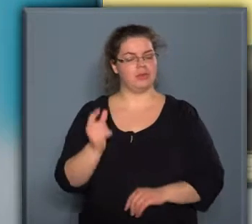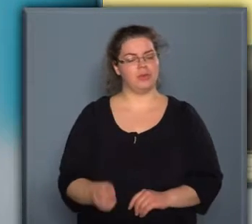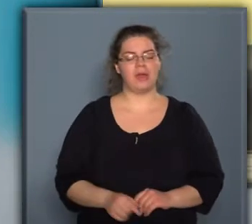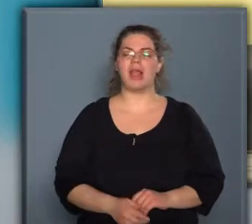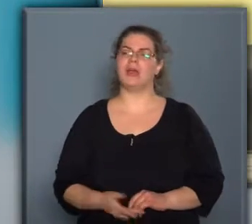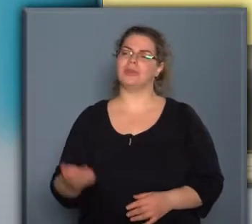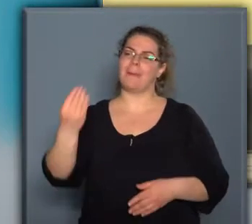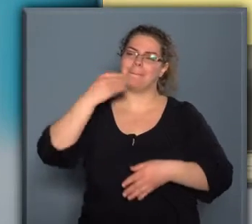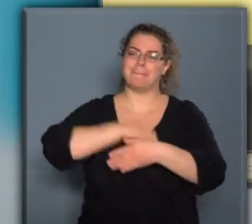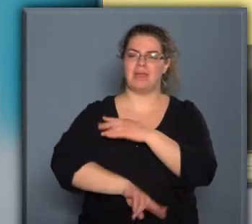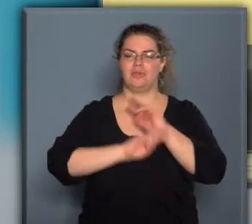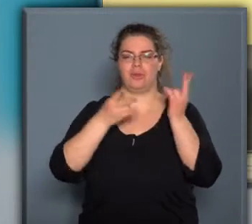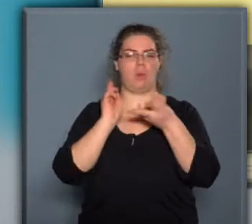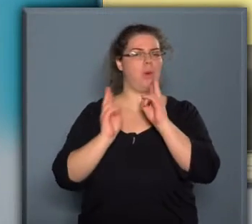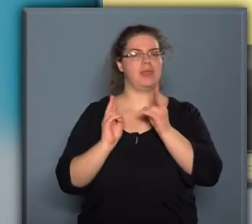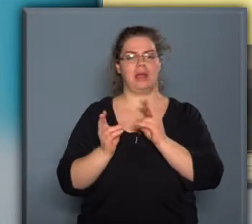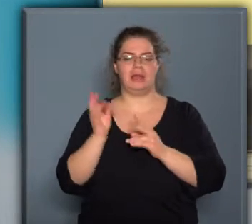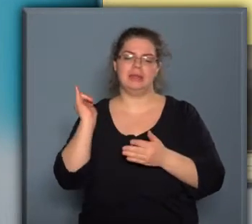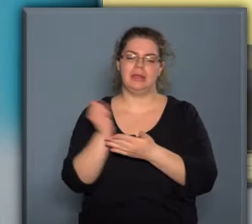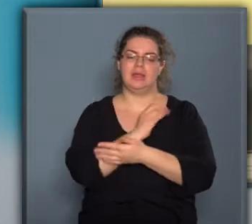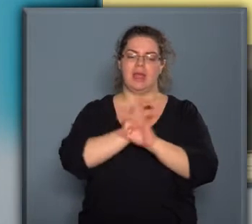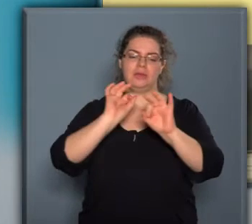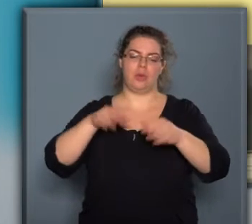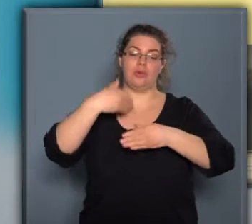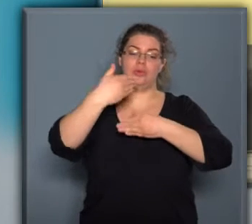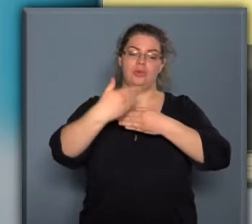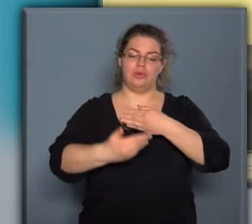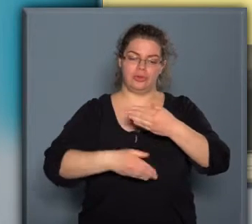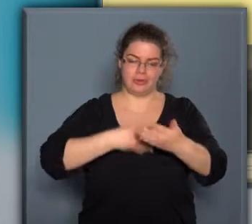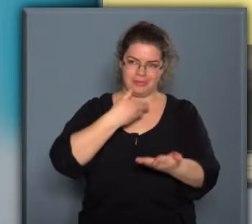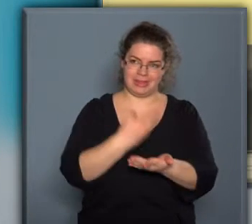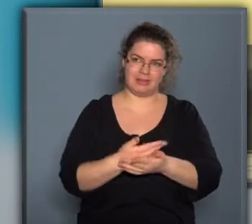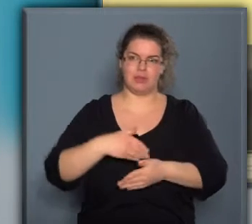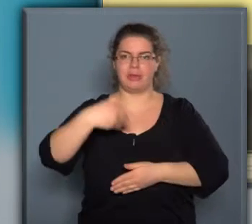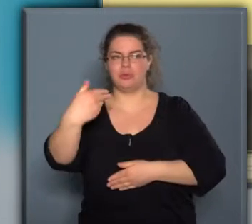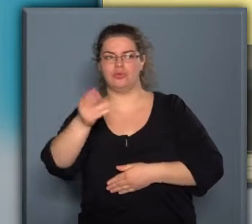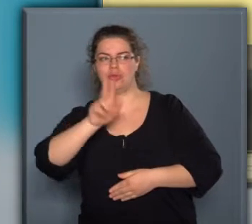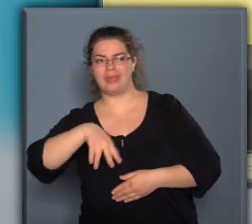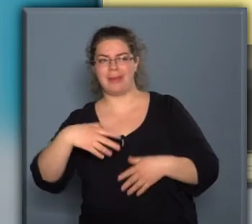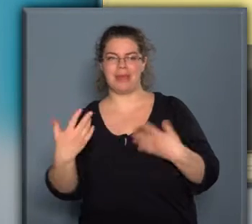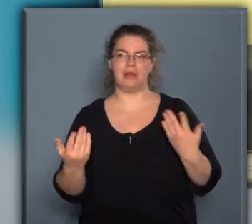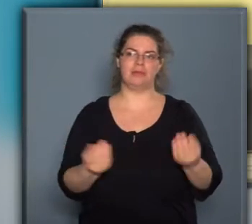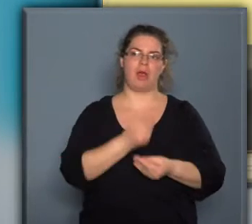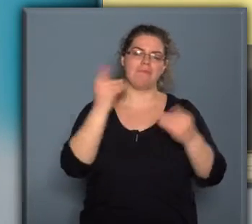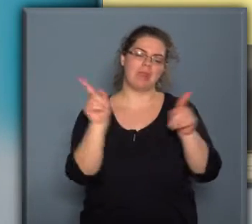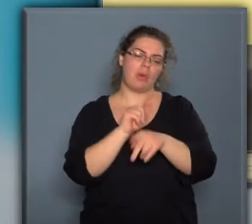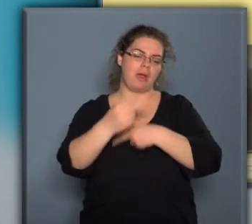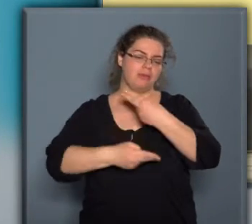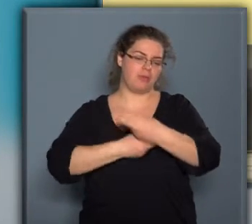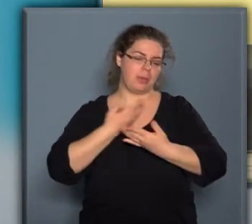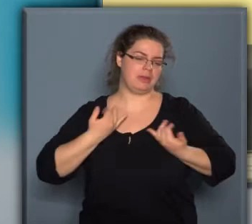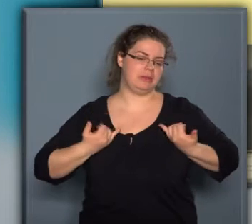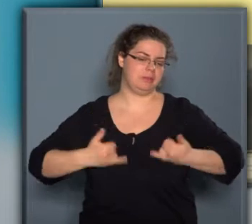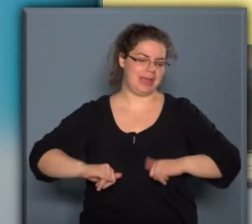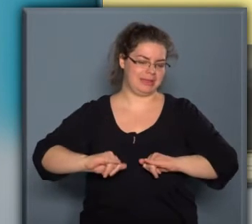belső világot hogyan lehet igazán jól külsővé tenni, hogy egy külső szemlélőnél is valami olyan folyamatot